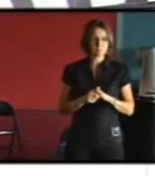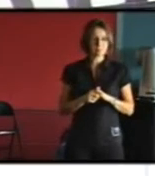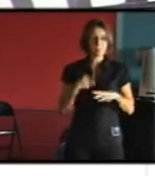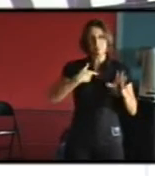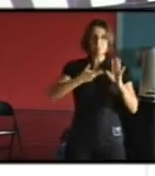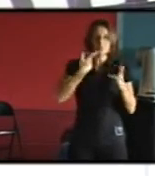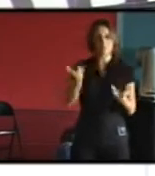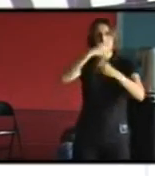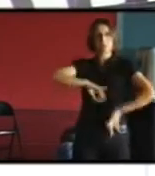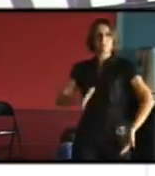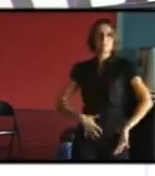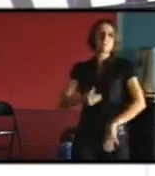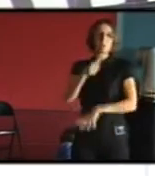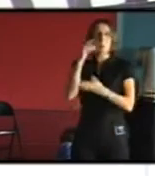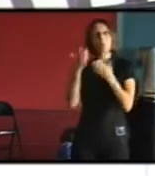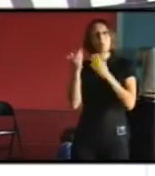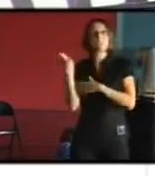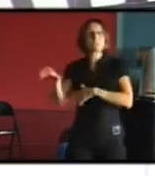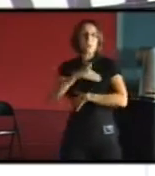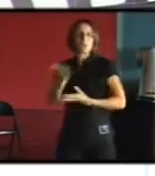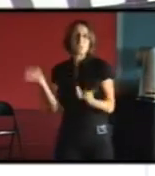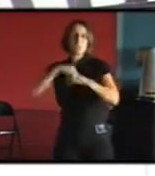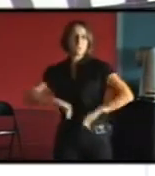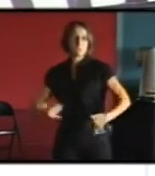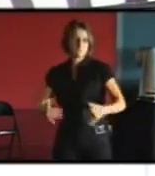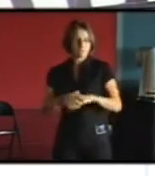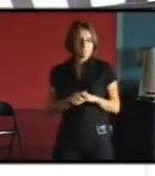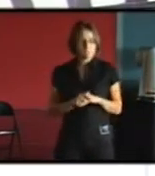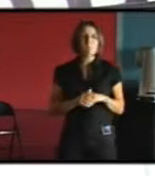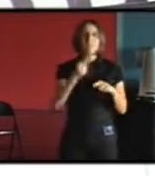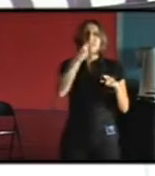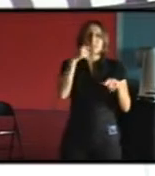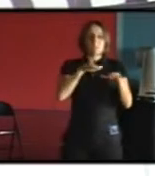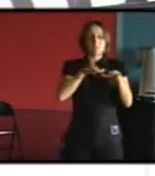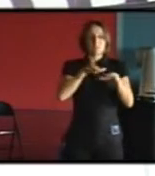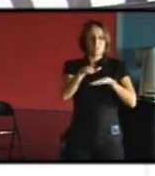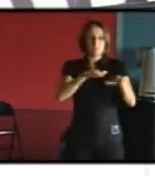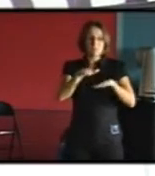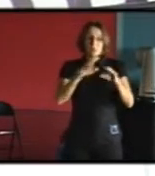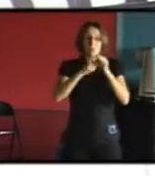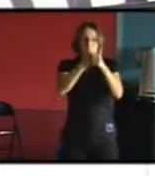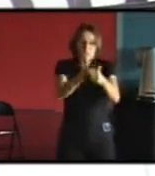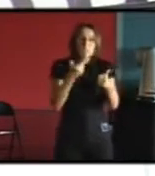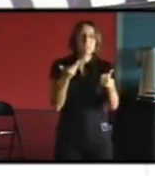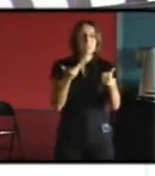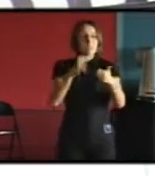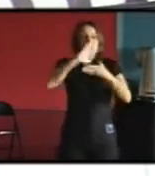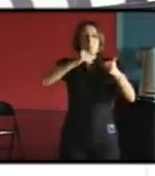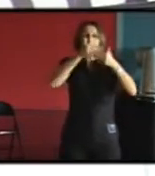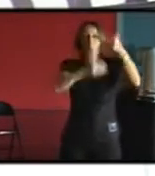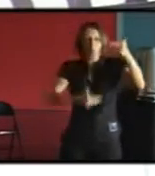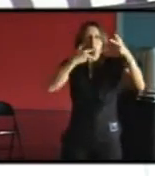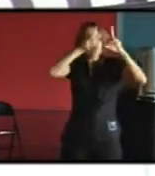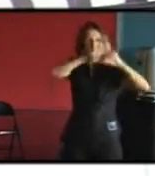maîtrise pas autant aussi bien que le sujet mais qui est autant une méthode par typologie de tissu que par que